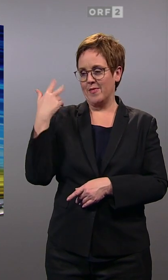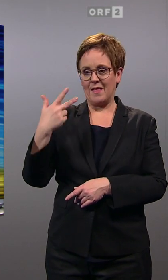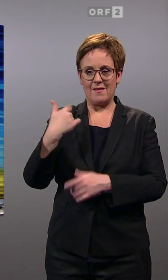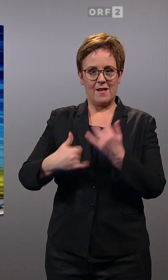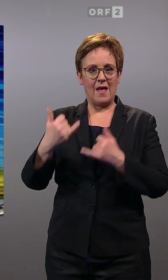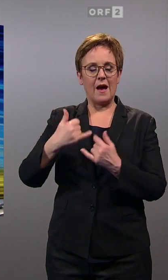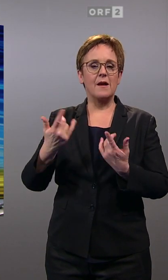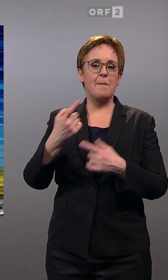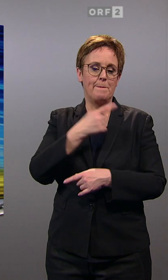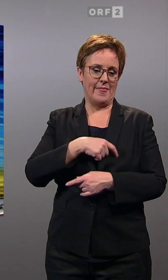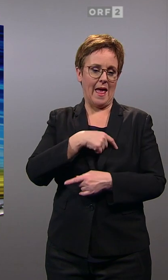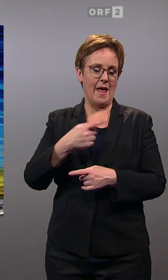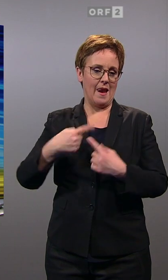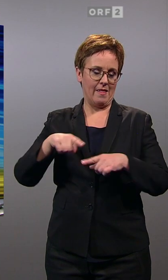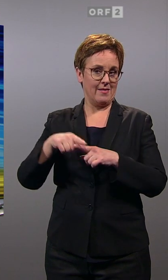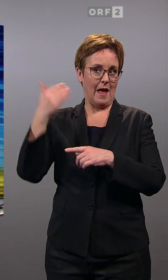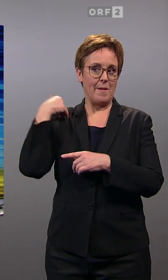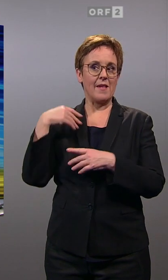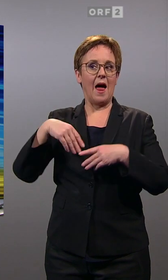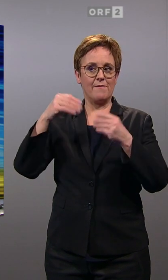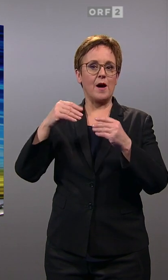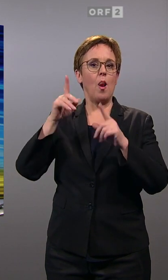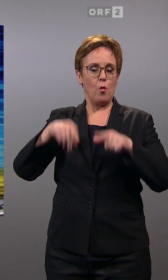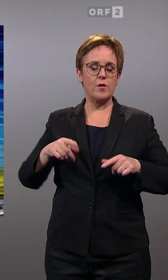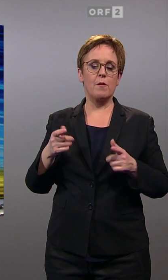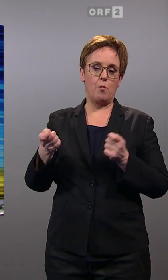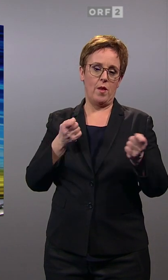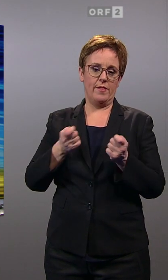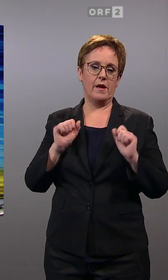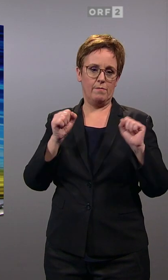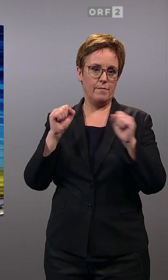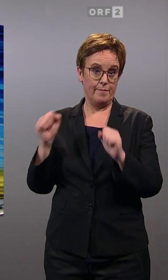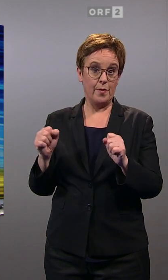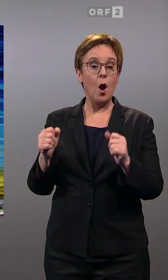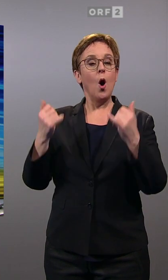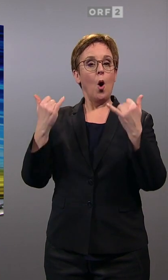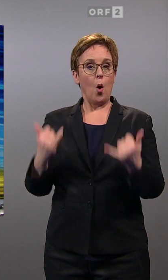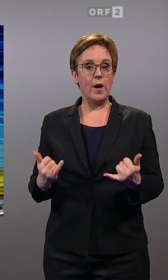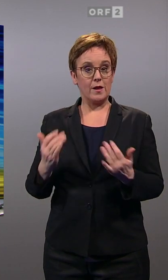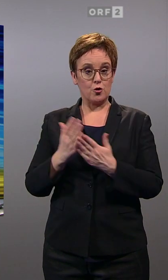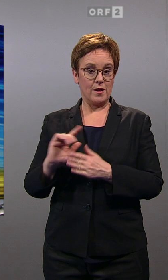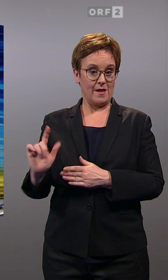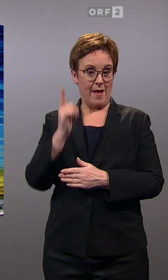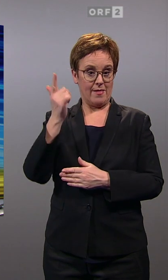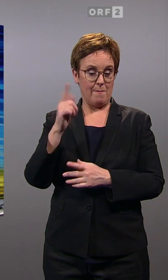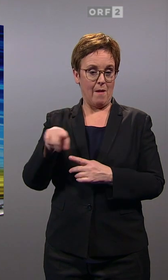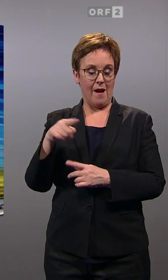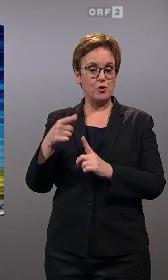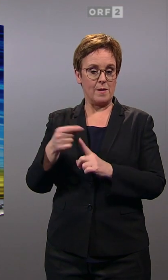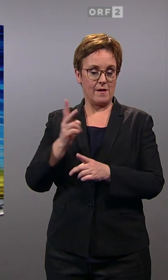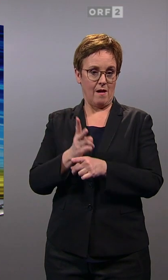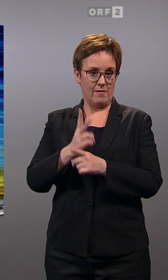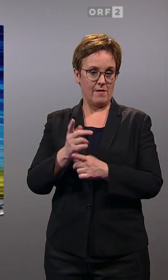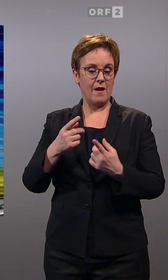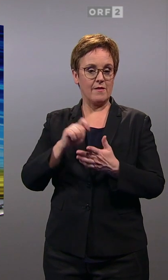Landesparteiobfrau von Niederösterreich begonnen, sich politisch zu engagieren. Heute steht Mikl-Leitner zum zweiten Mal als Spitzenkandidatin zur